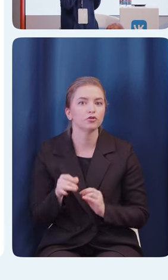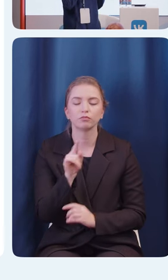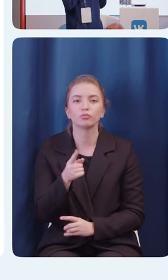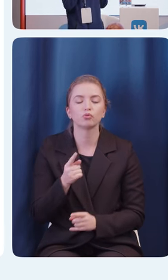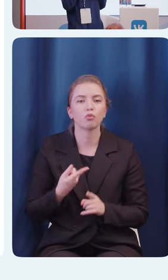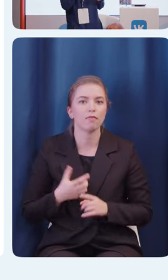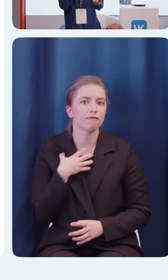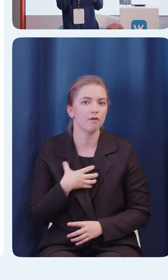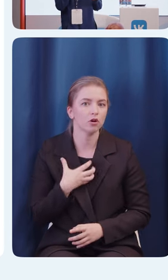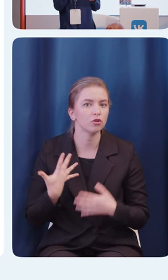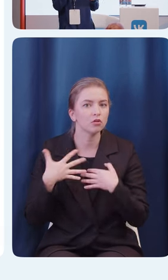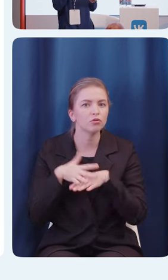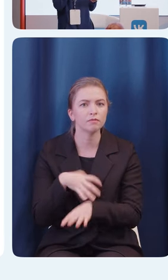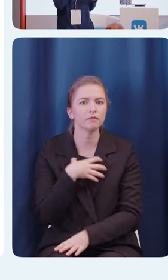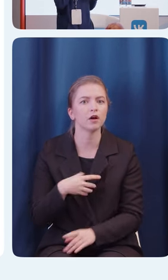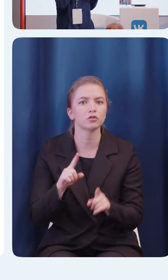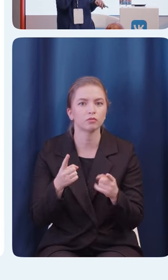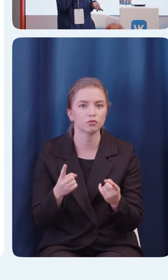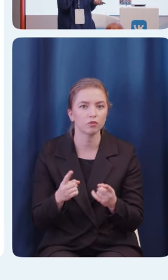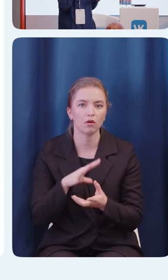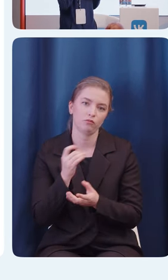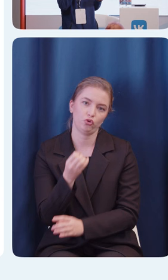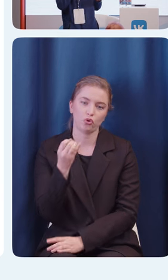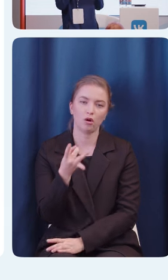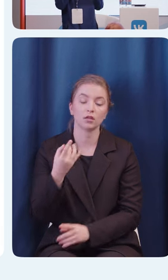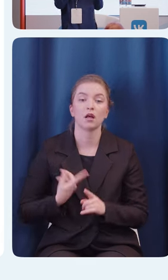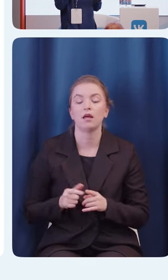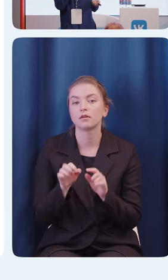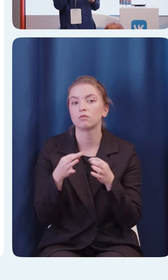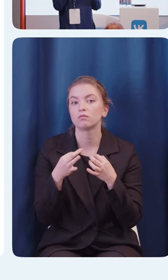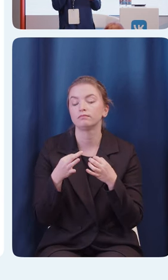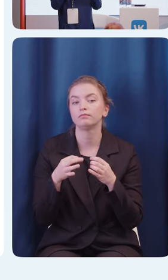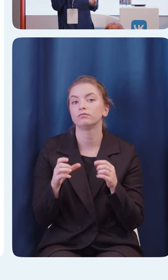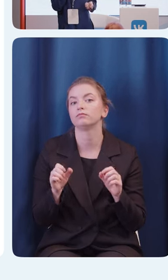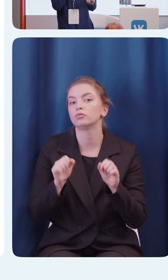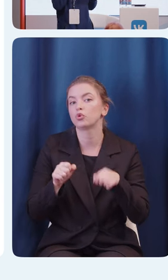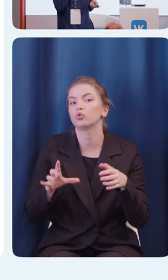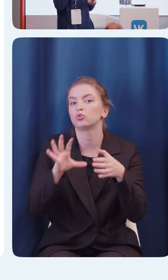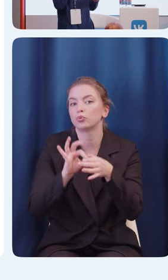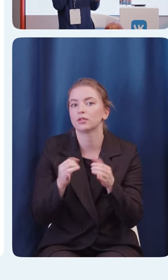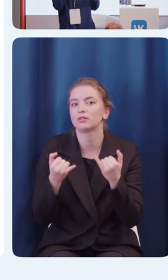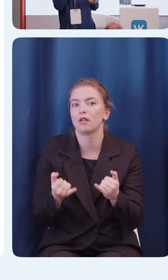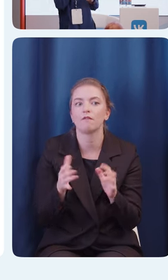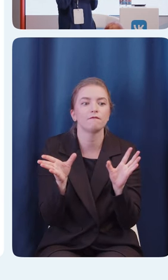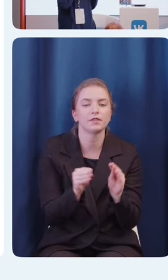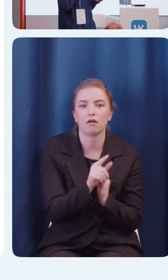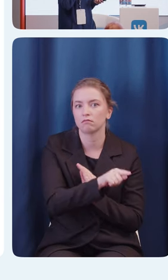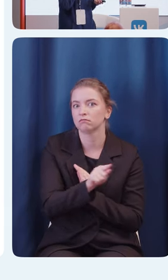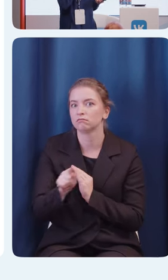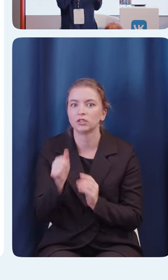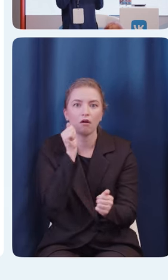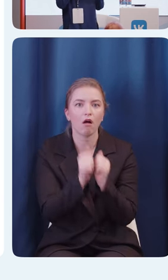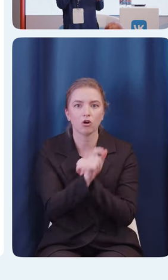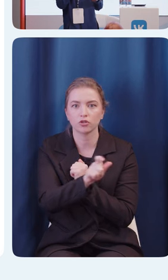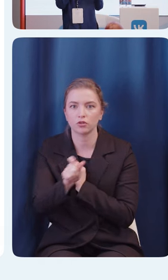раз. Инклюзивность это по сути доступность продукта всем и каждому без каких-либо проблем.